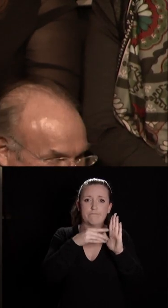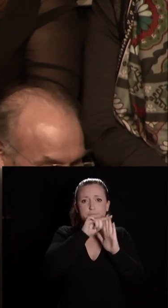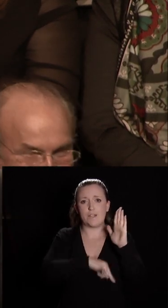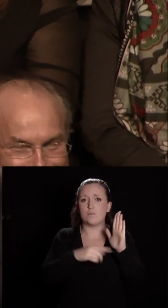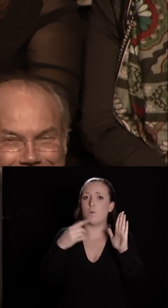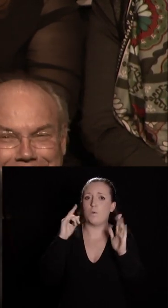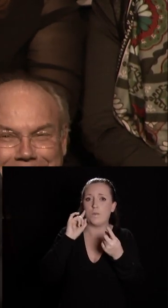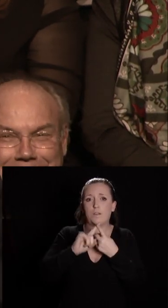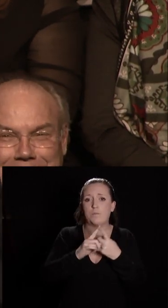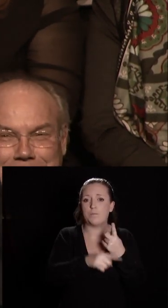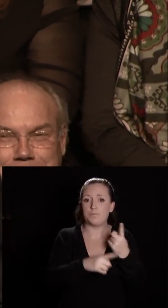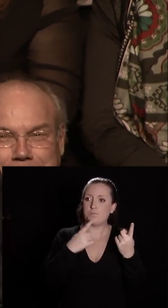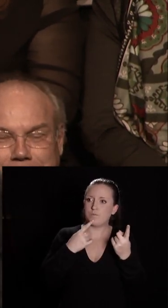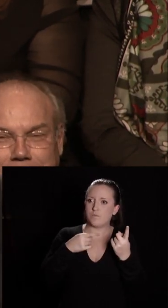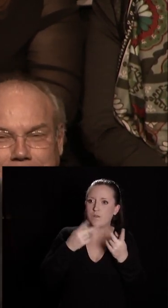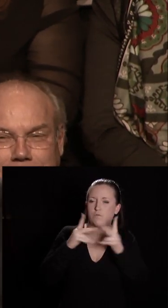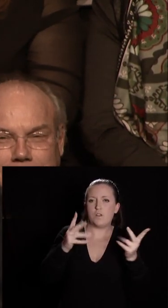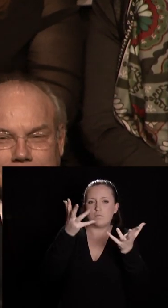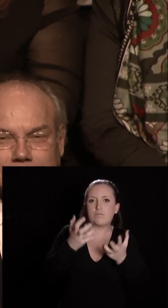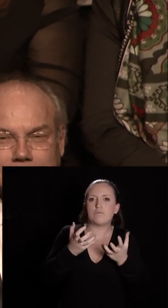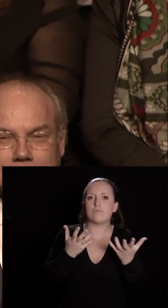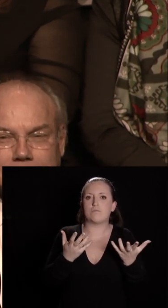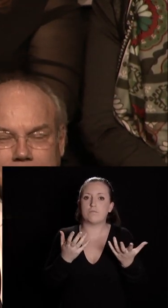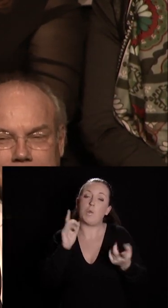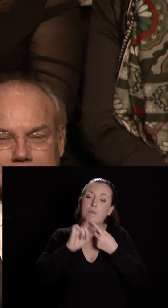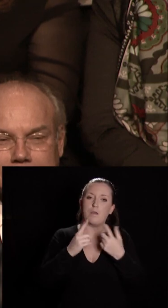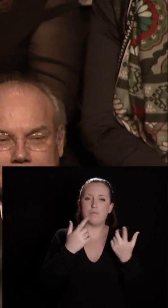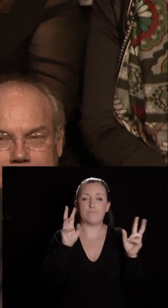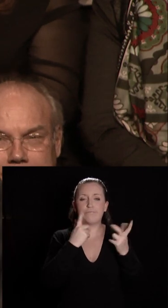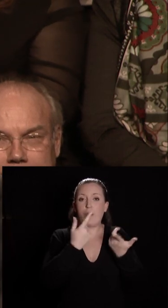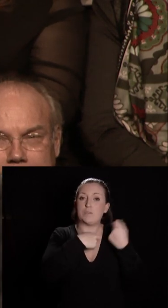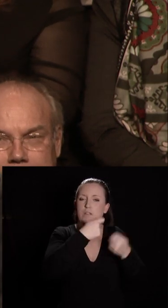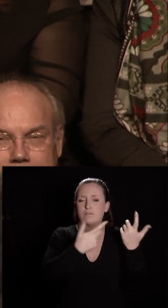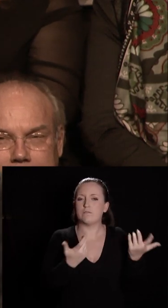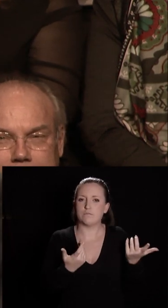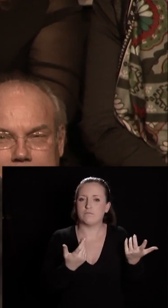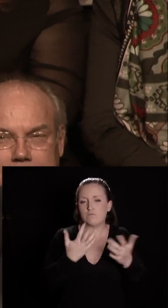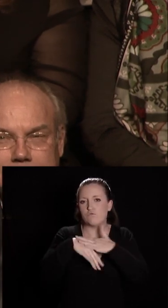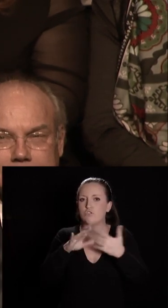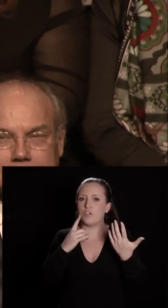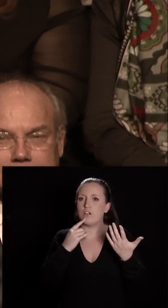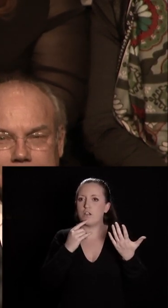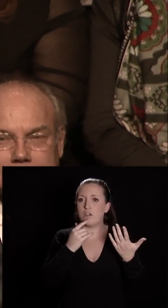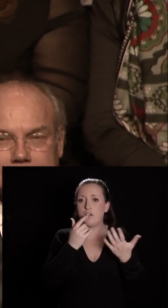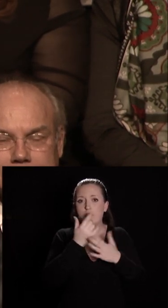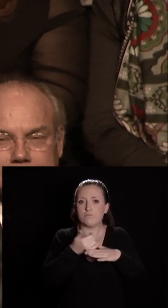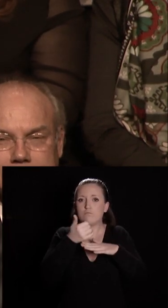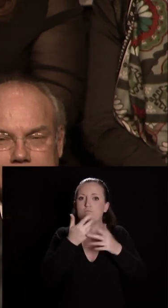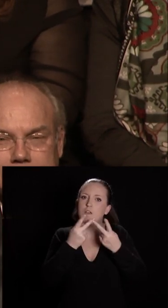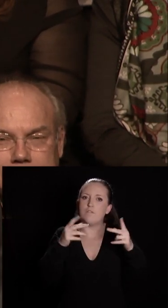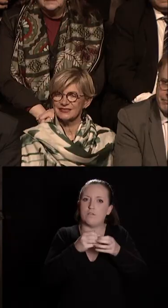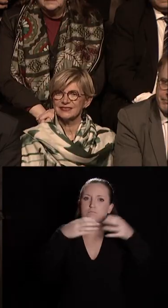attractives pour, excusez-moi de'expression, le business, en première place parmi les métropoles de 200 000 à 500 000